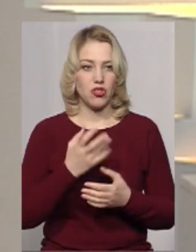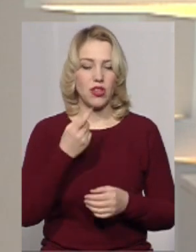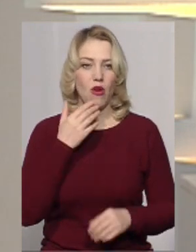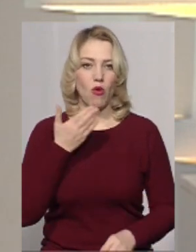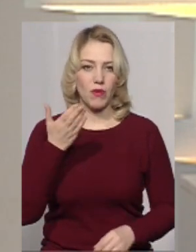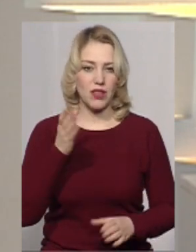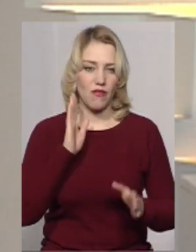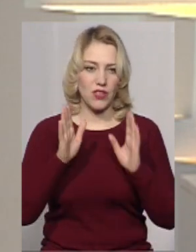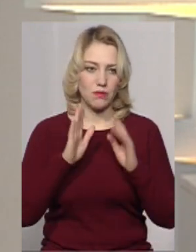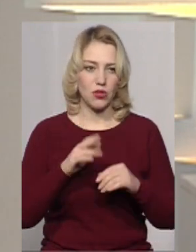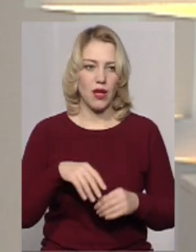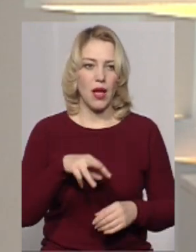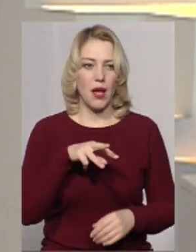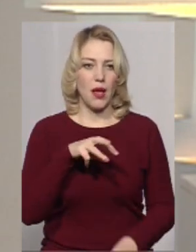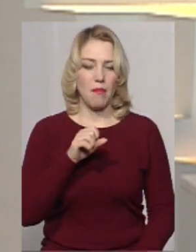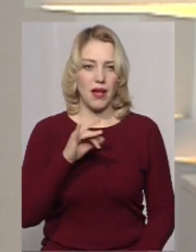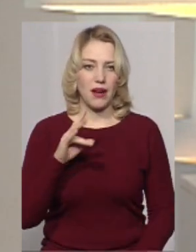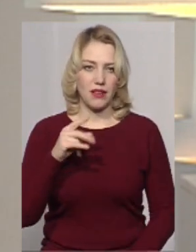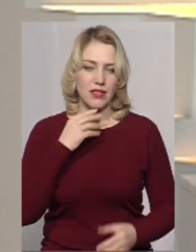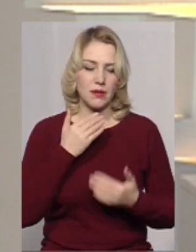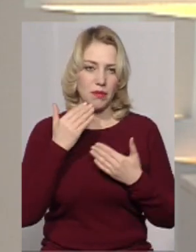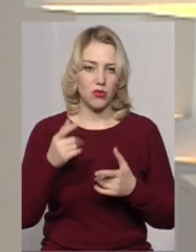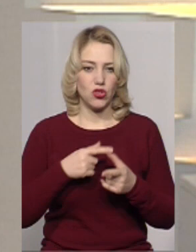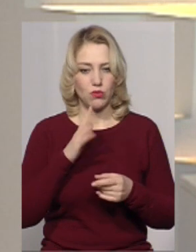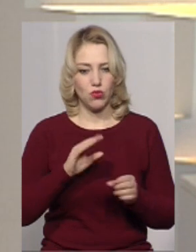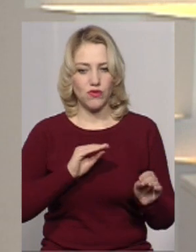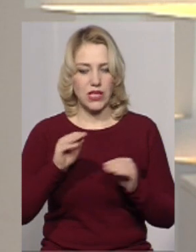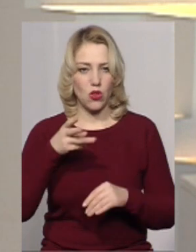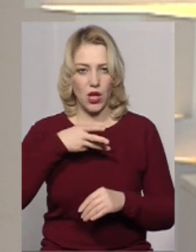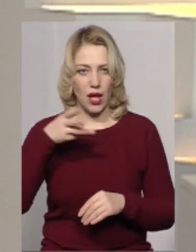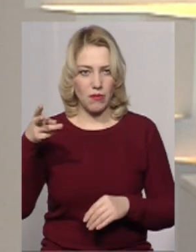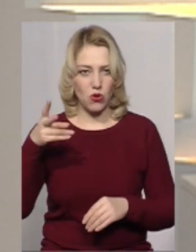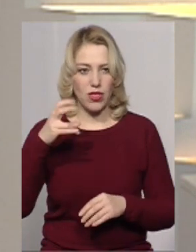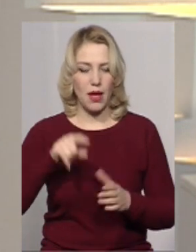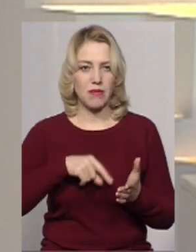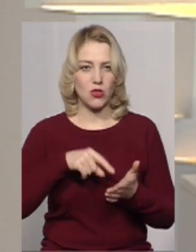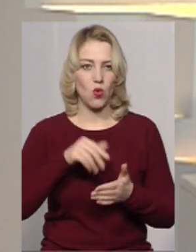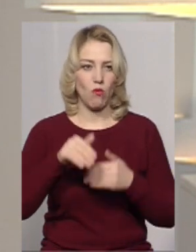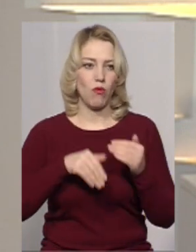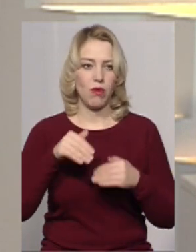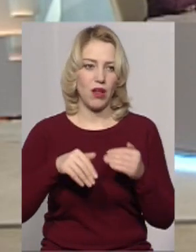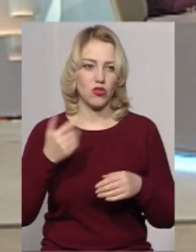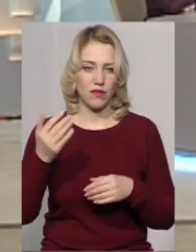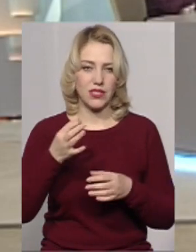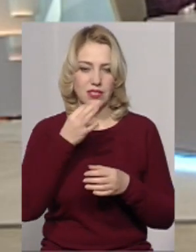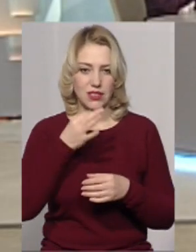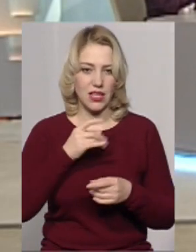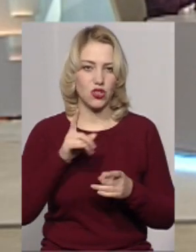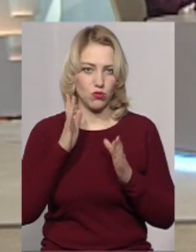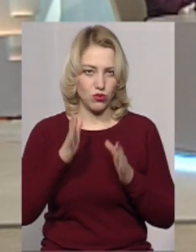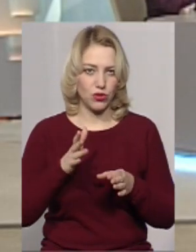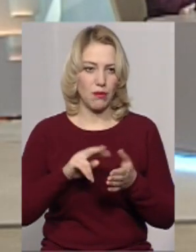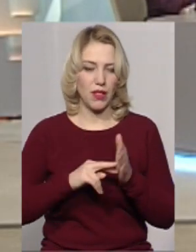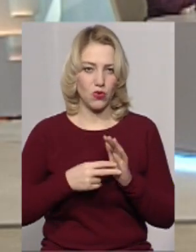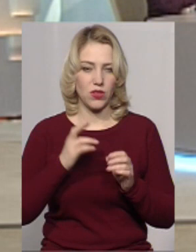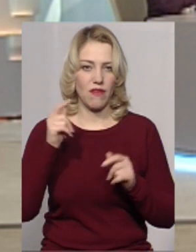коментар у Фейсбук. Марина Дзензель запитує, чи будуть встановлені камери відеонагляду на міському пляжі. Ви якраз сказали, що плануєте, бо там